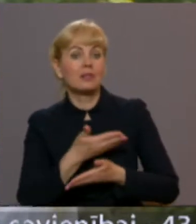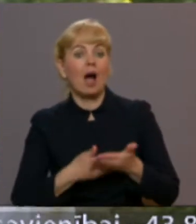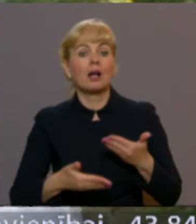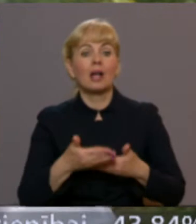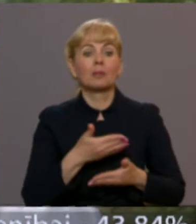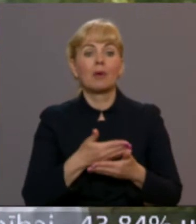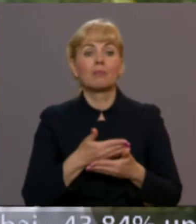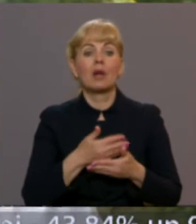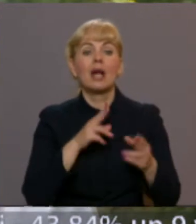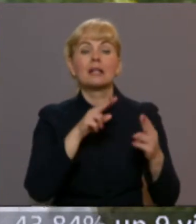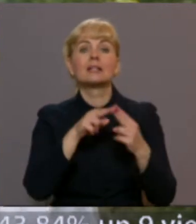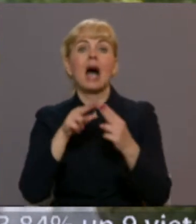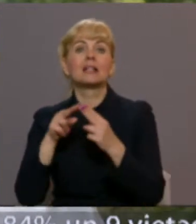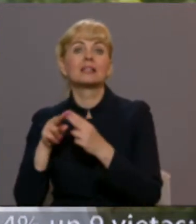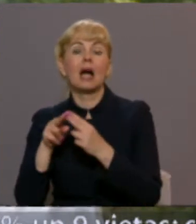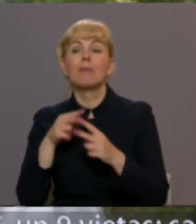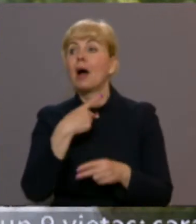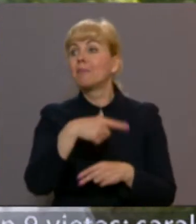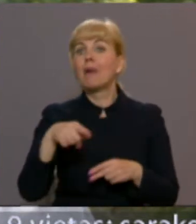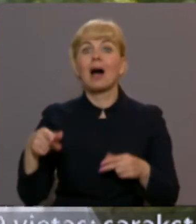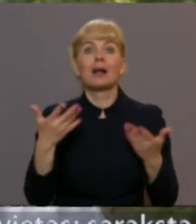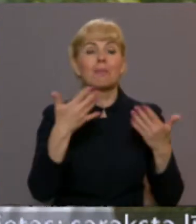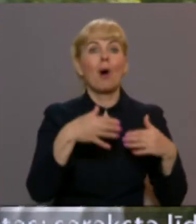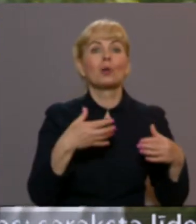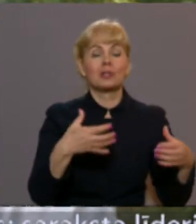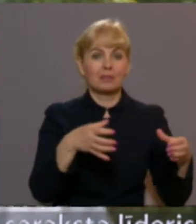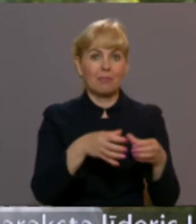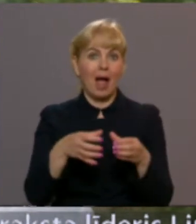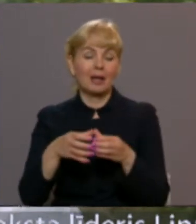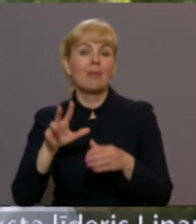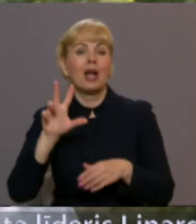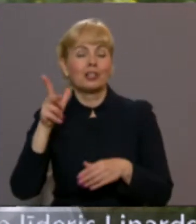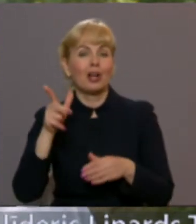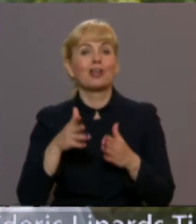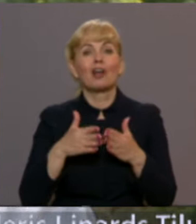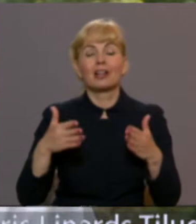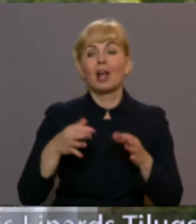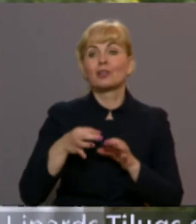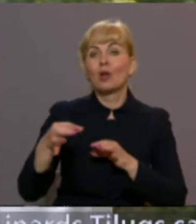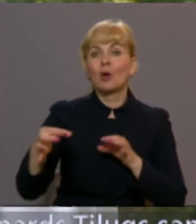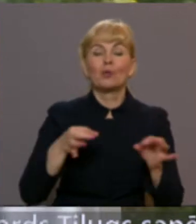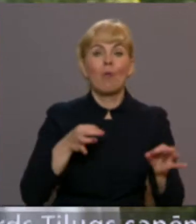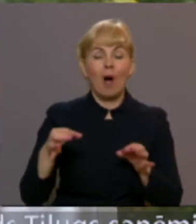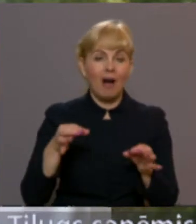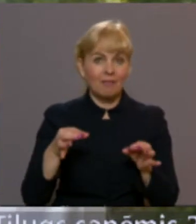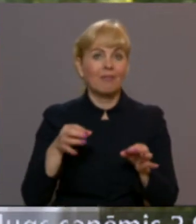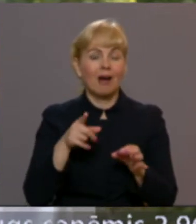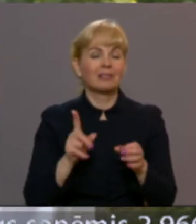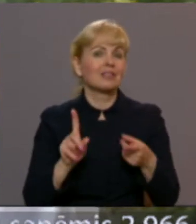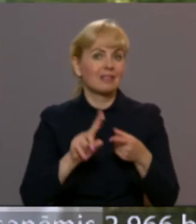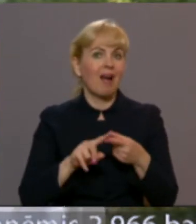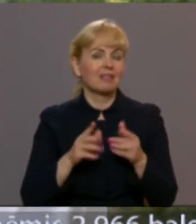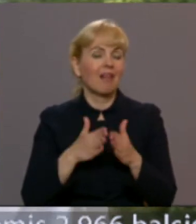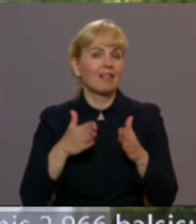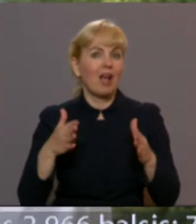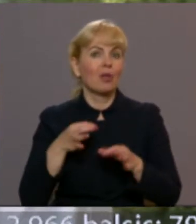saskarsmas punkti ar pārējiem politiskiem spēkiem. Trešais ir šis lielais novads un tie izaicinājumi, kas saistās ar lielo novadu.